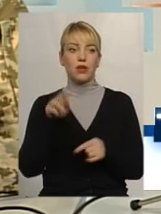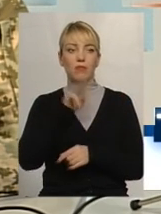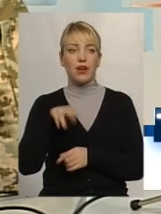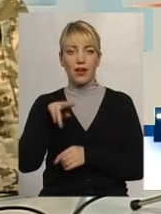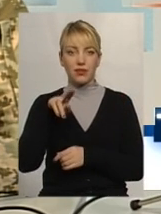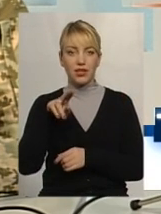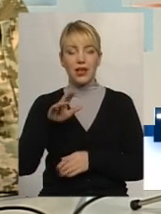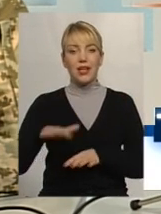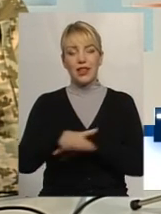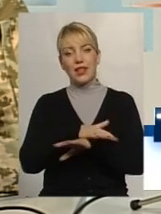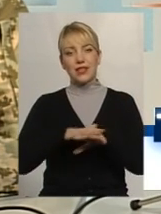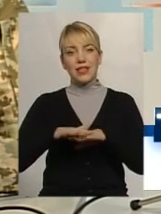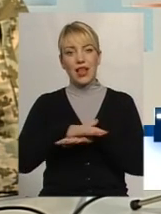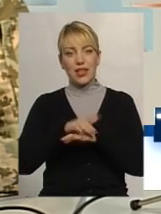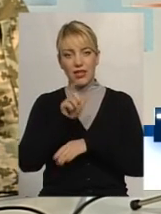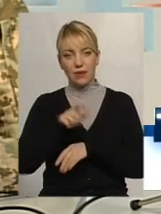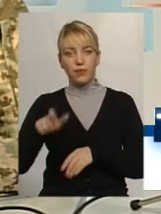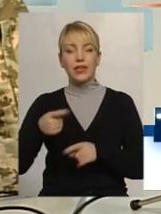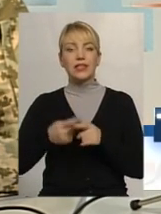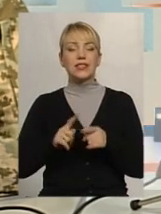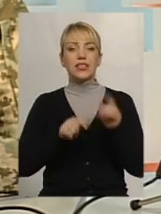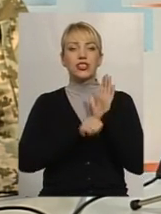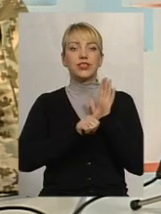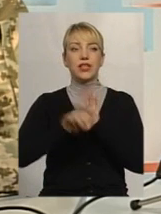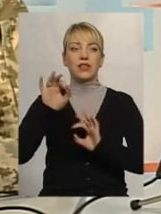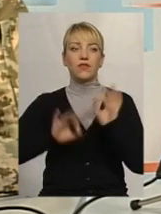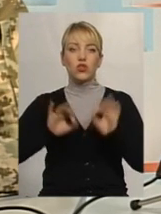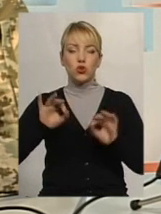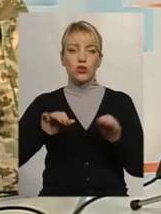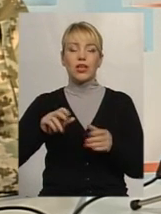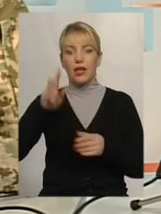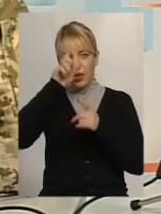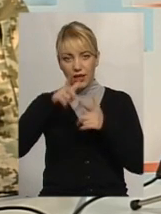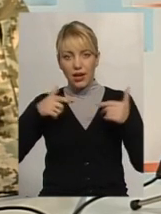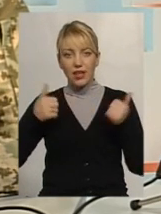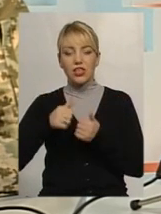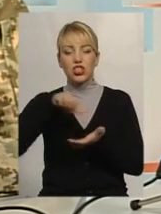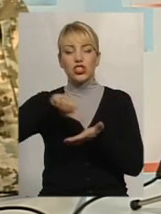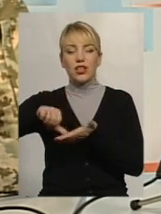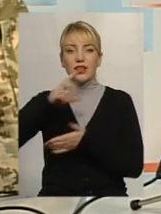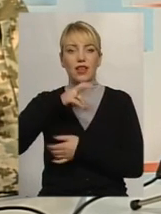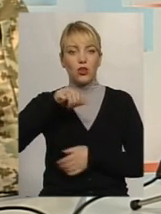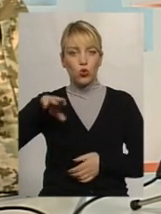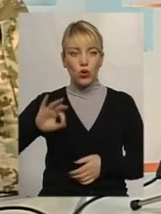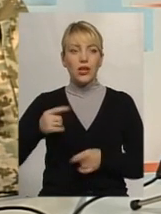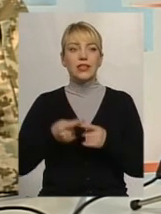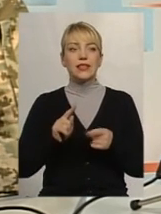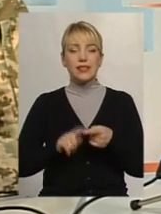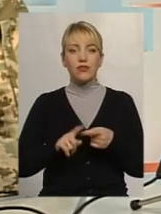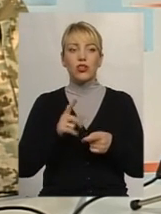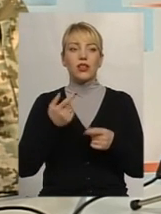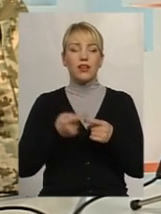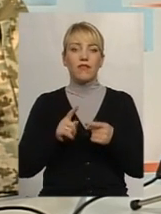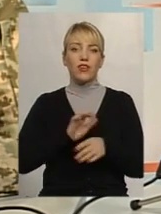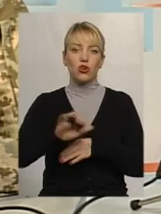населення, це 60% країни-члени НАТО, 28 всіх країн. Вони виробляють